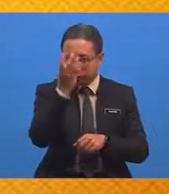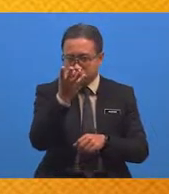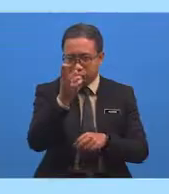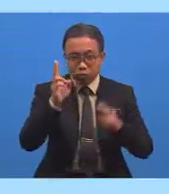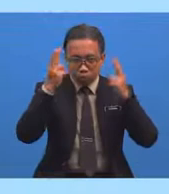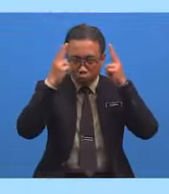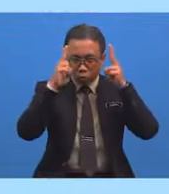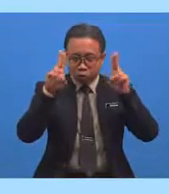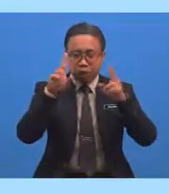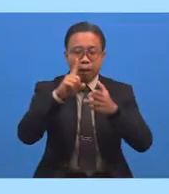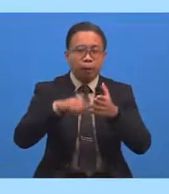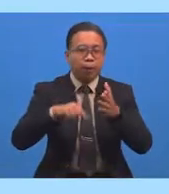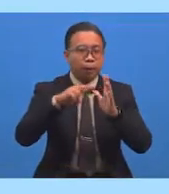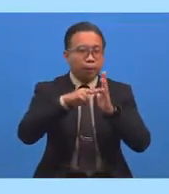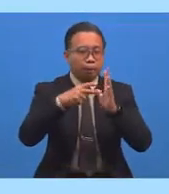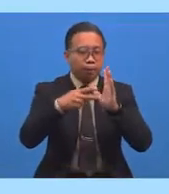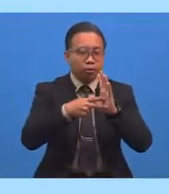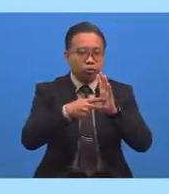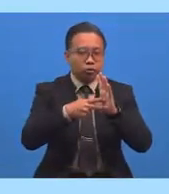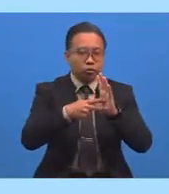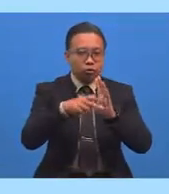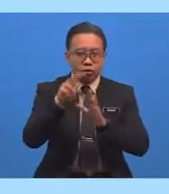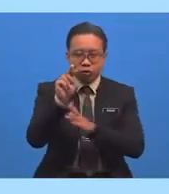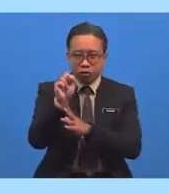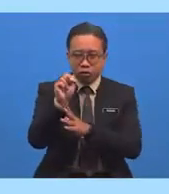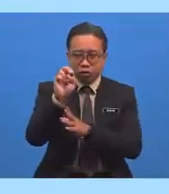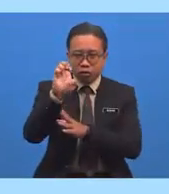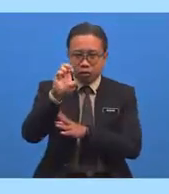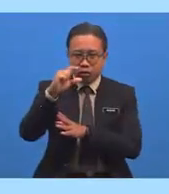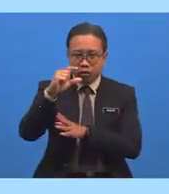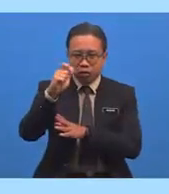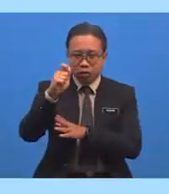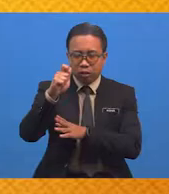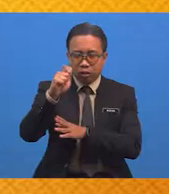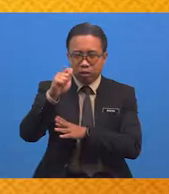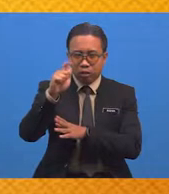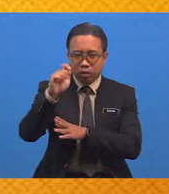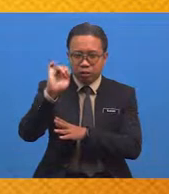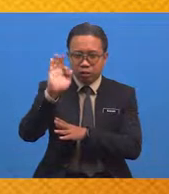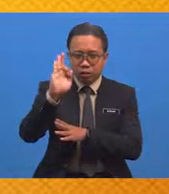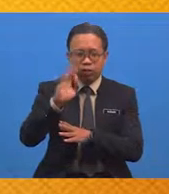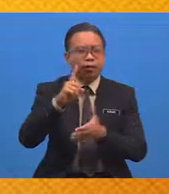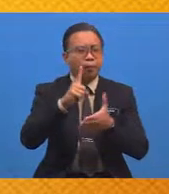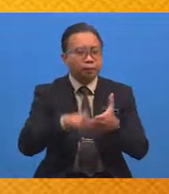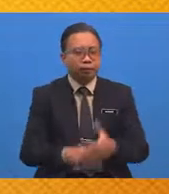Ustaz Apakah yang dimaksudkan Dengan perkataan negatif Apa?